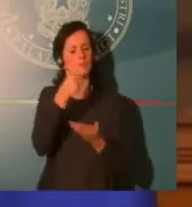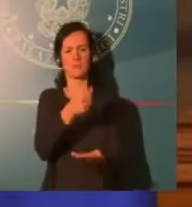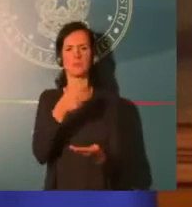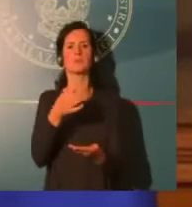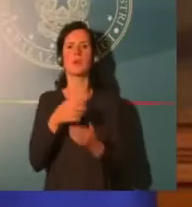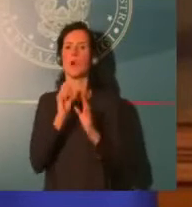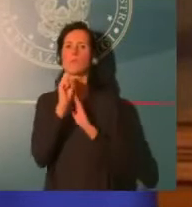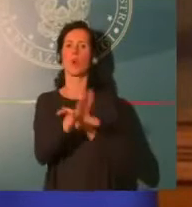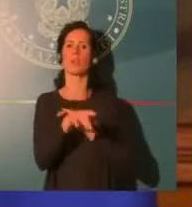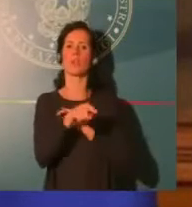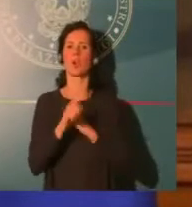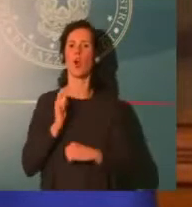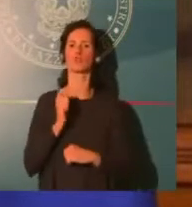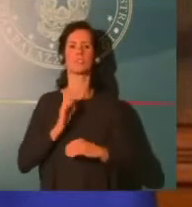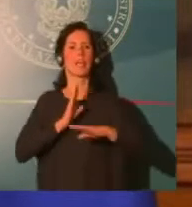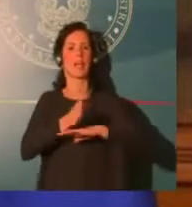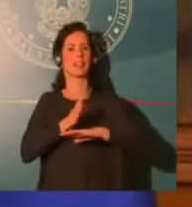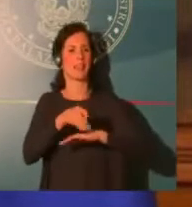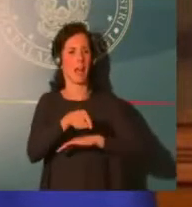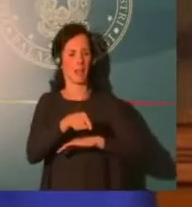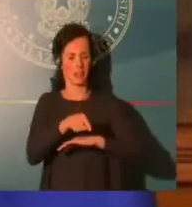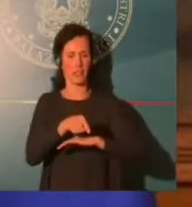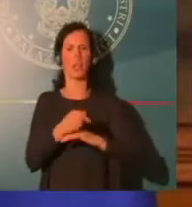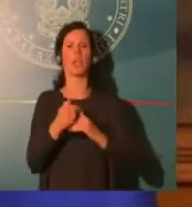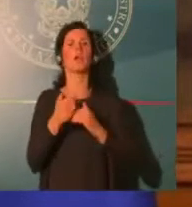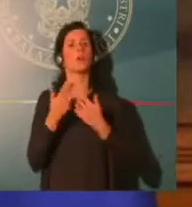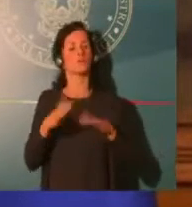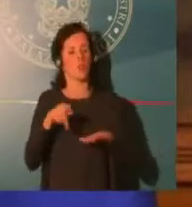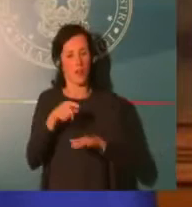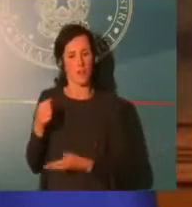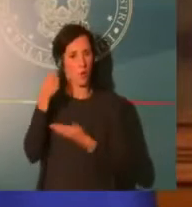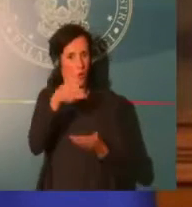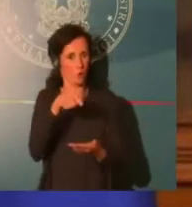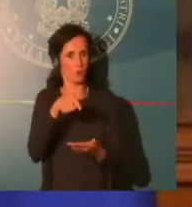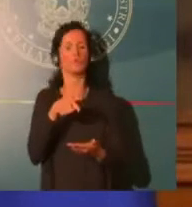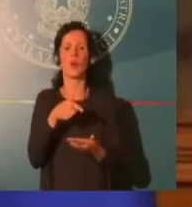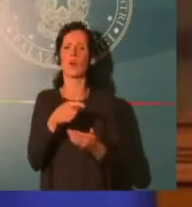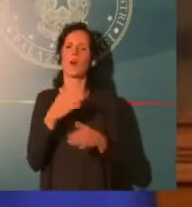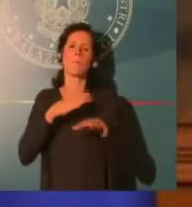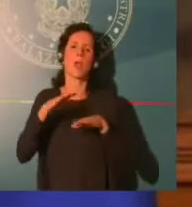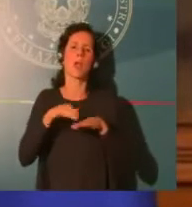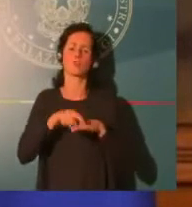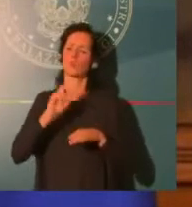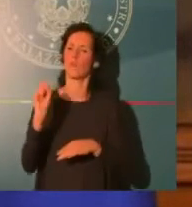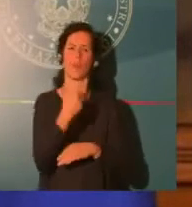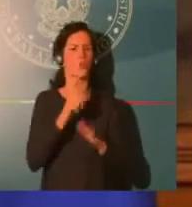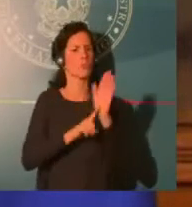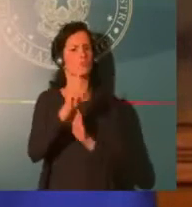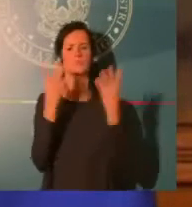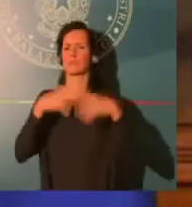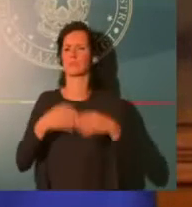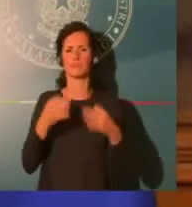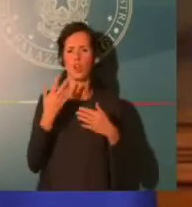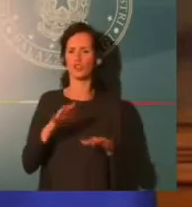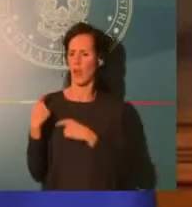efficace e sin qui sperimentato. Arriveranno in automatico nei prossimi giorni. Confidiamo che già a metà novembre